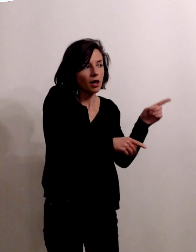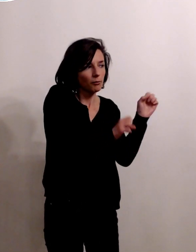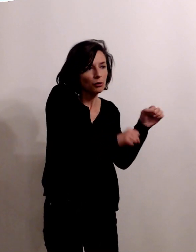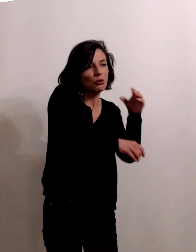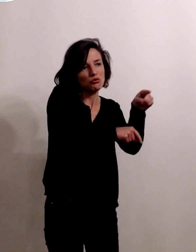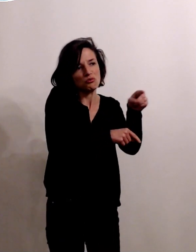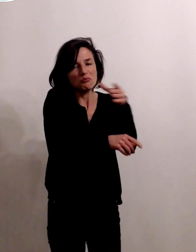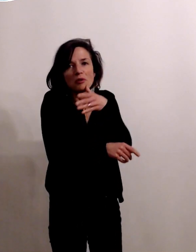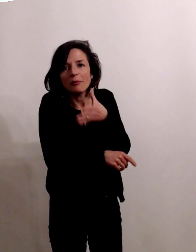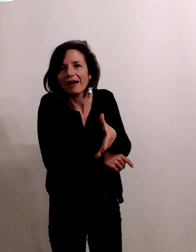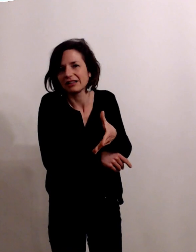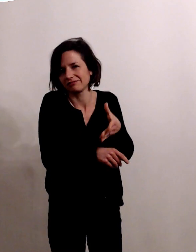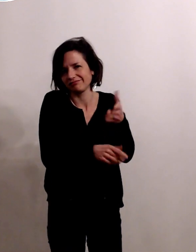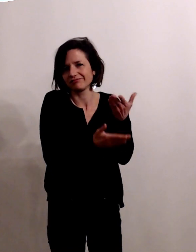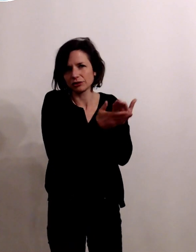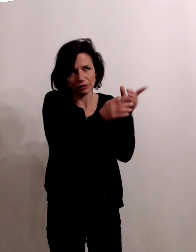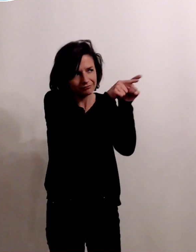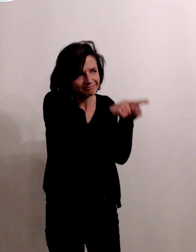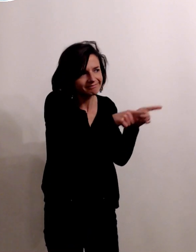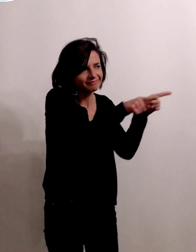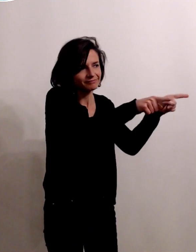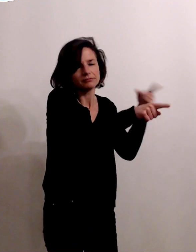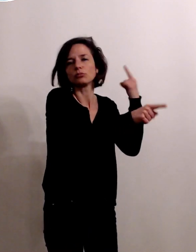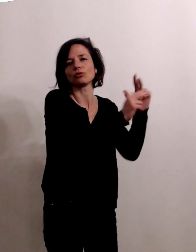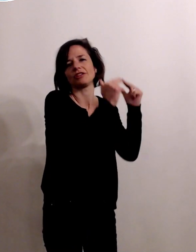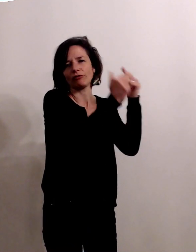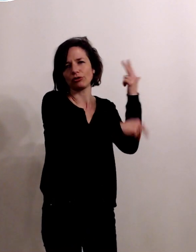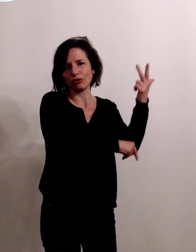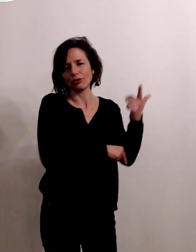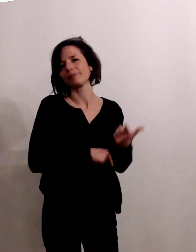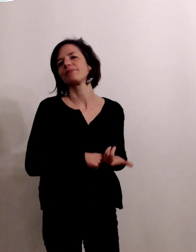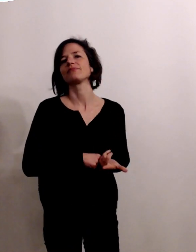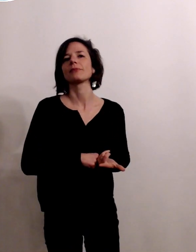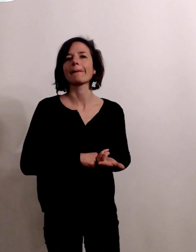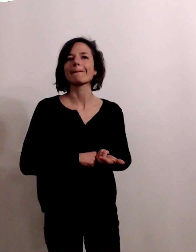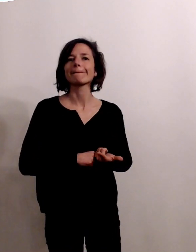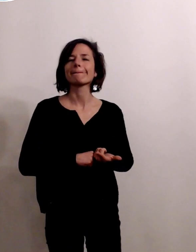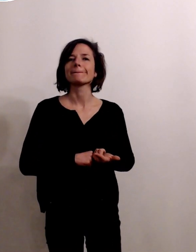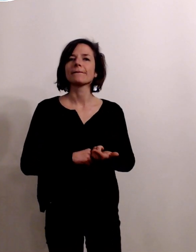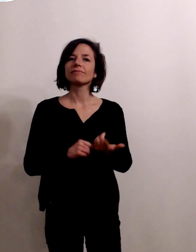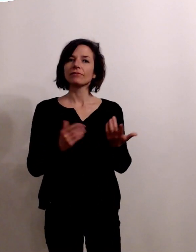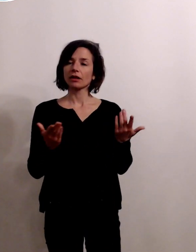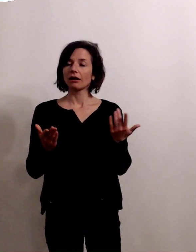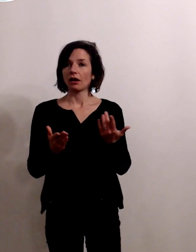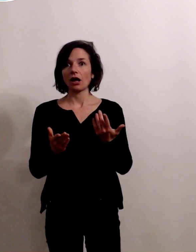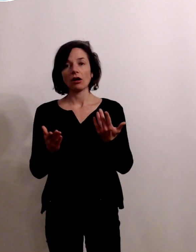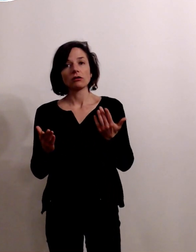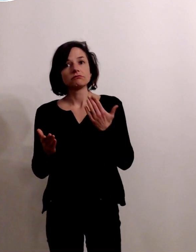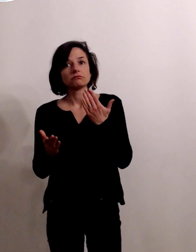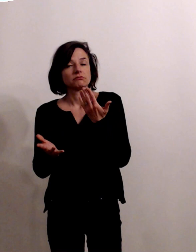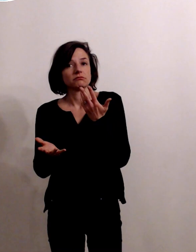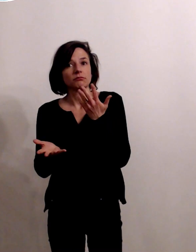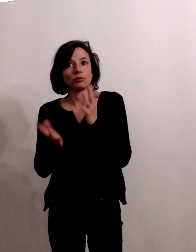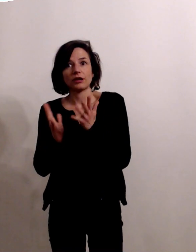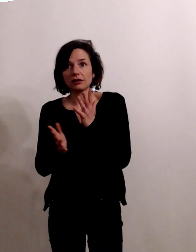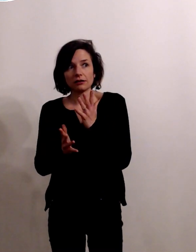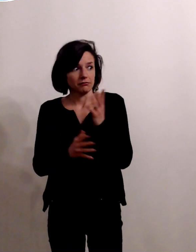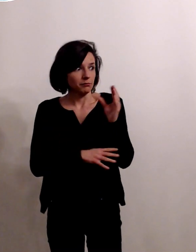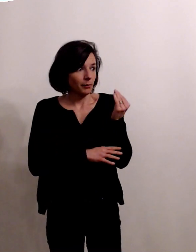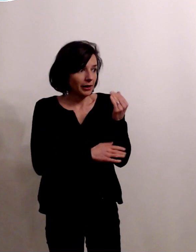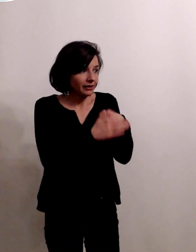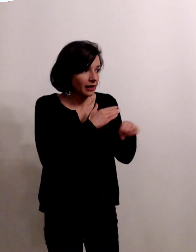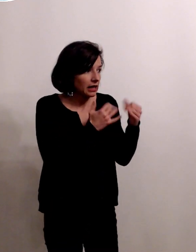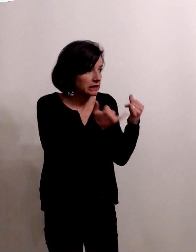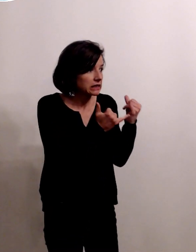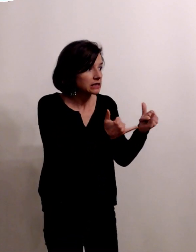ça après il y a toujours la possibilité même si l'enfant est né dans un type 2 de le